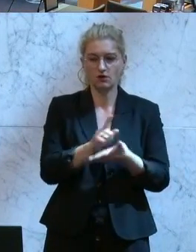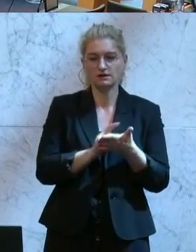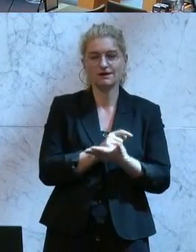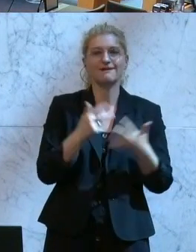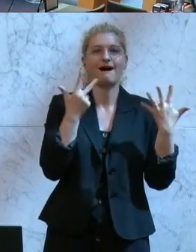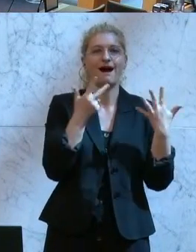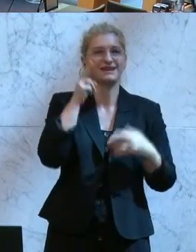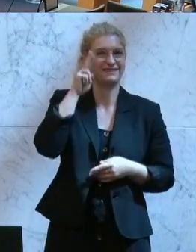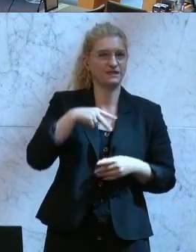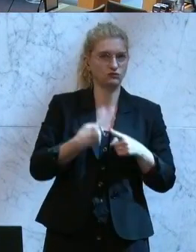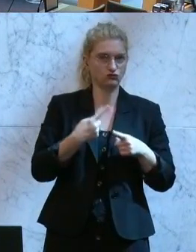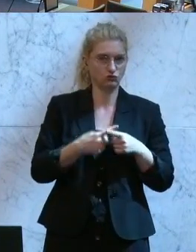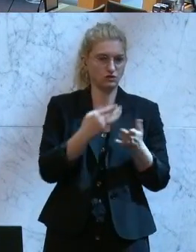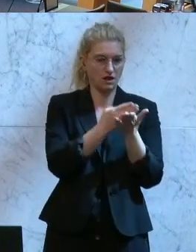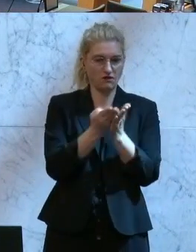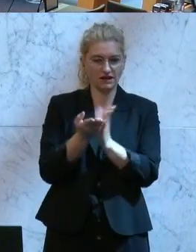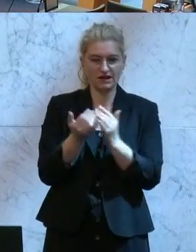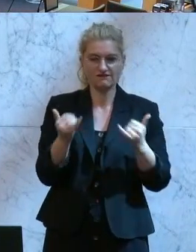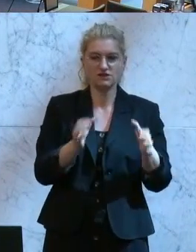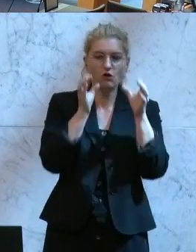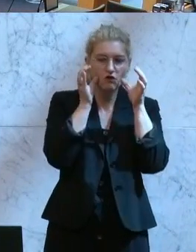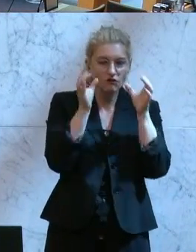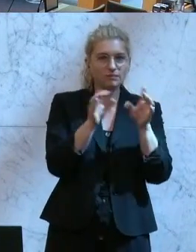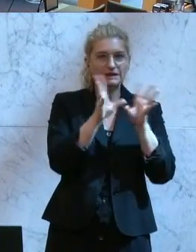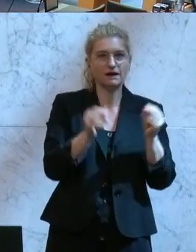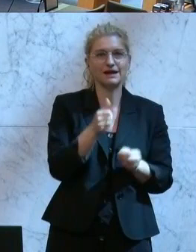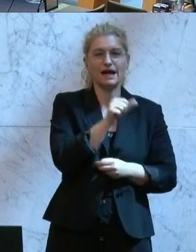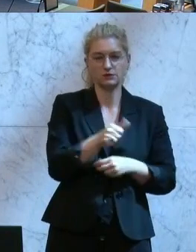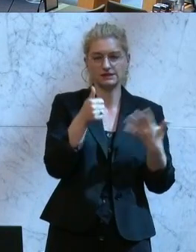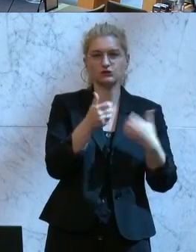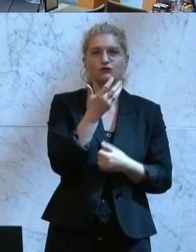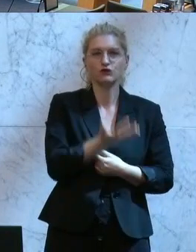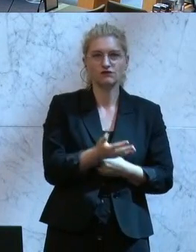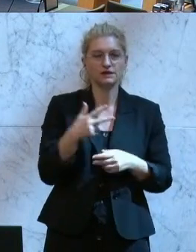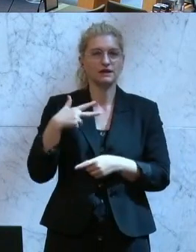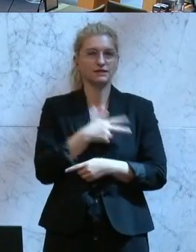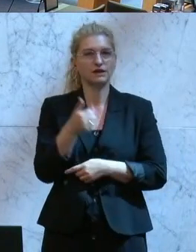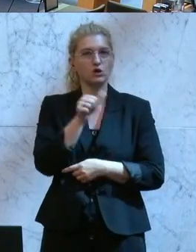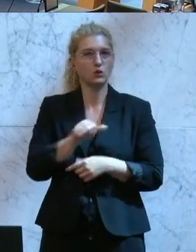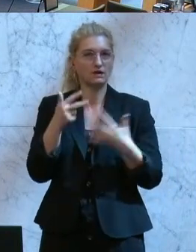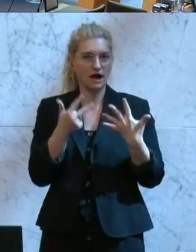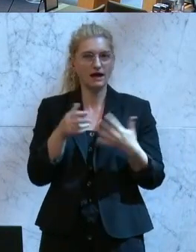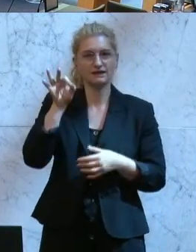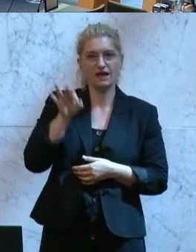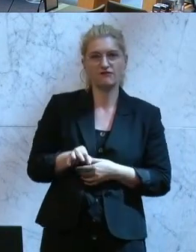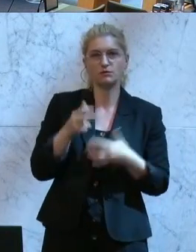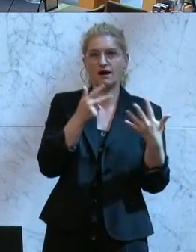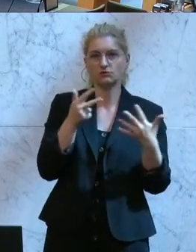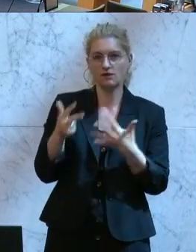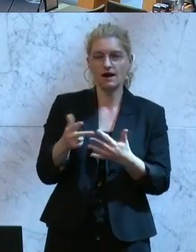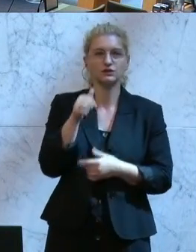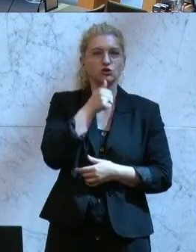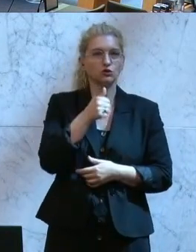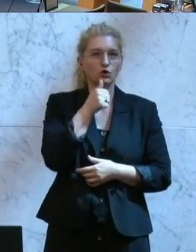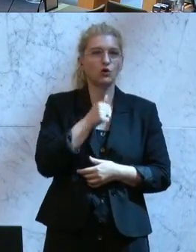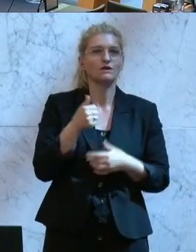und die sogenannten Open-Source-Produkte stärker nützen. Das sind Programme, deren